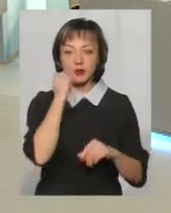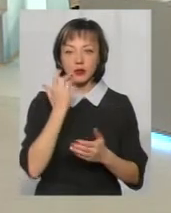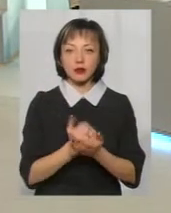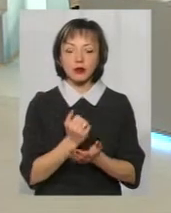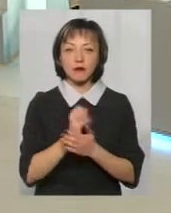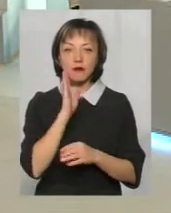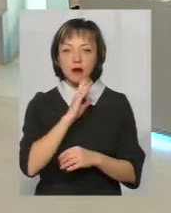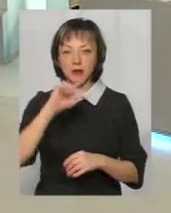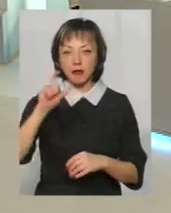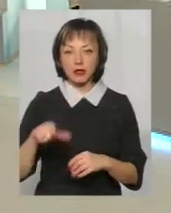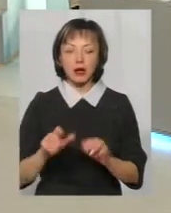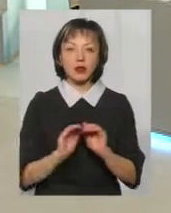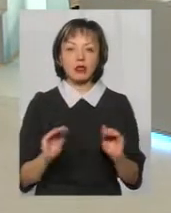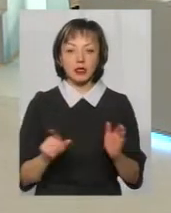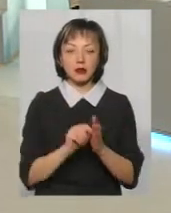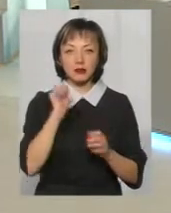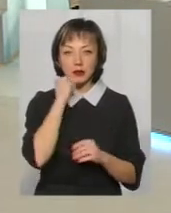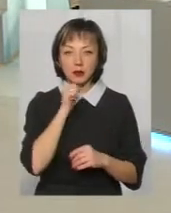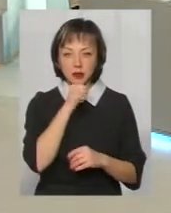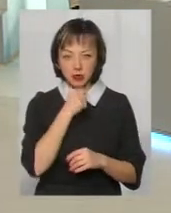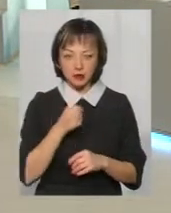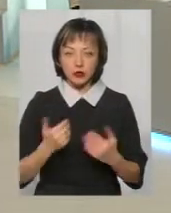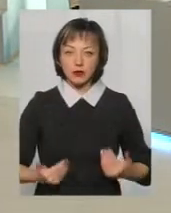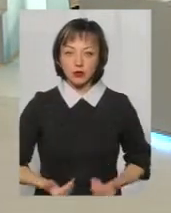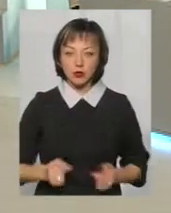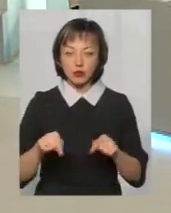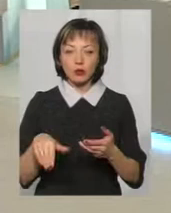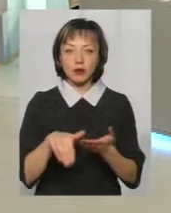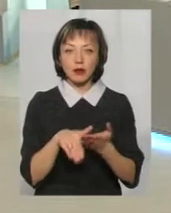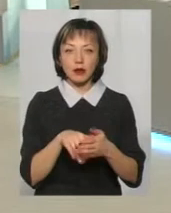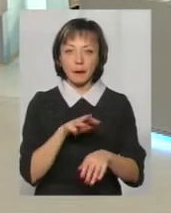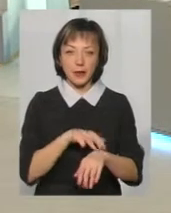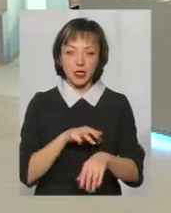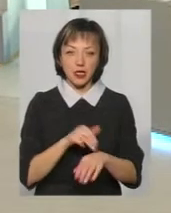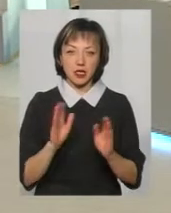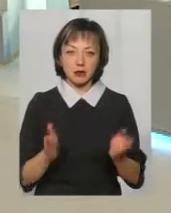заробітки, Віталію, діти з бабою, з дідом. Тут нам буде допомагати міліція.